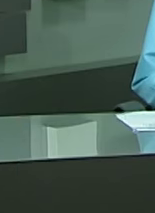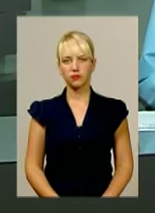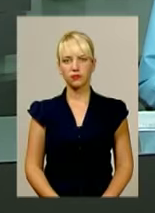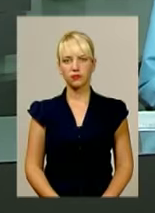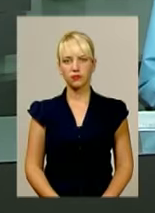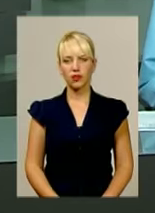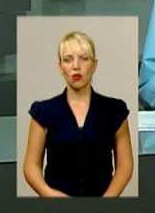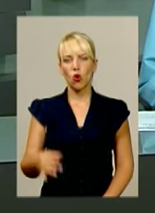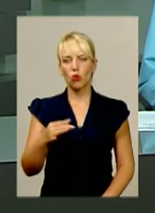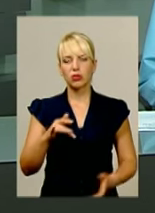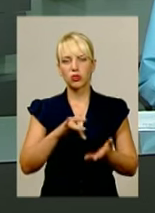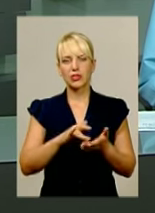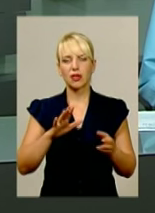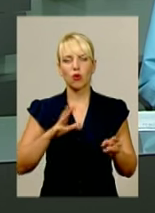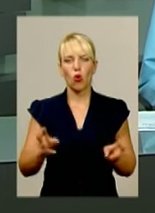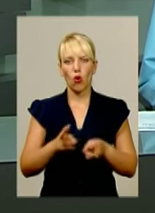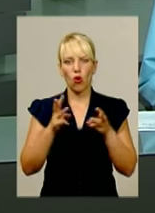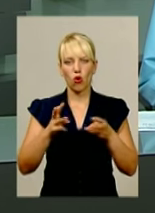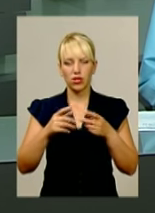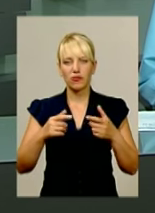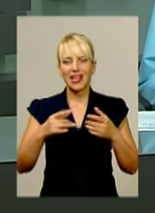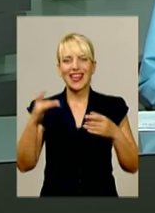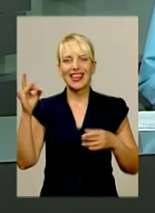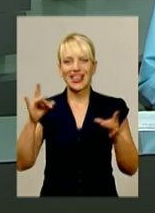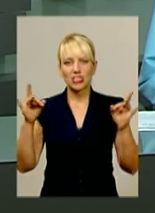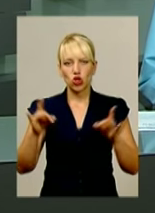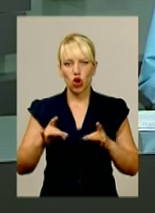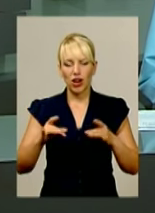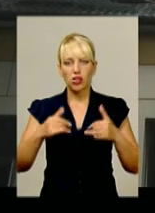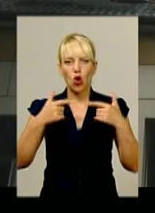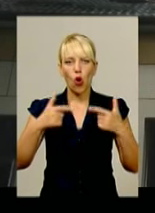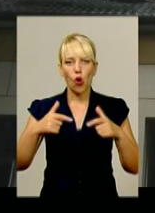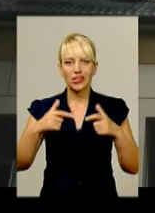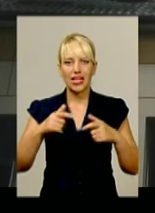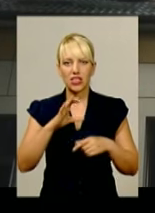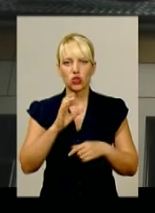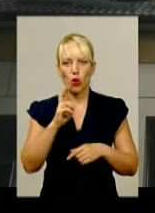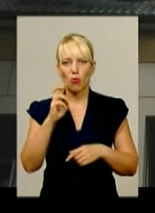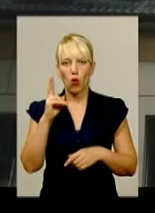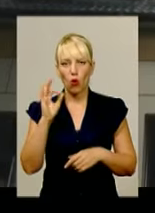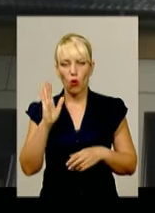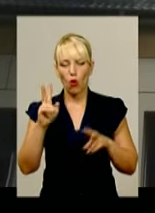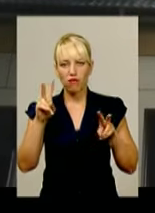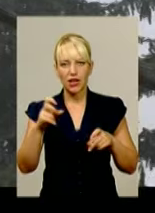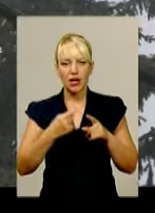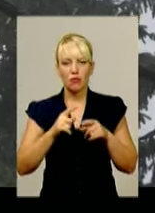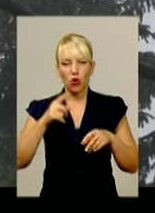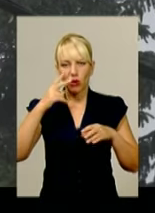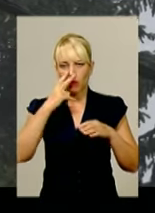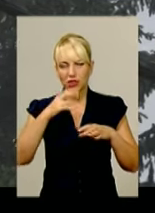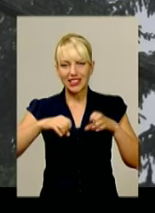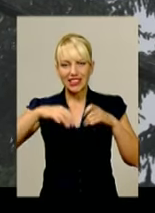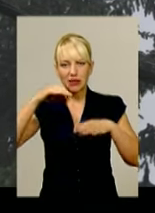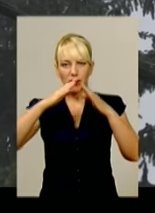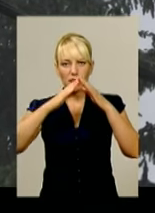В обласному центрі горів ресторанно-готельний комплекс «Сопков». Про задимлення на даху будівлі повідомили перехожі. На момент